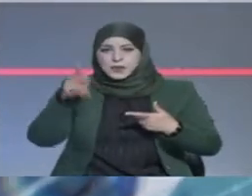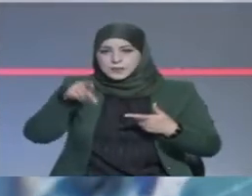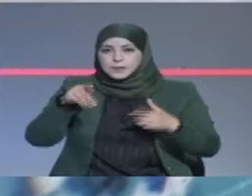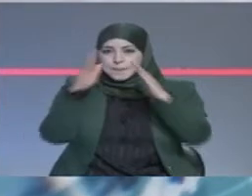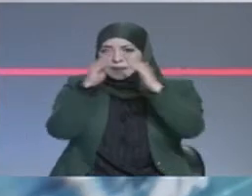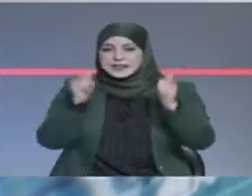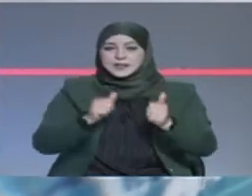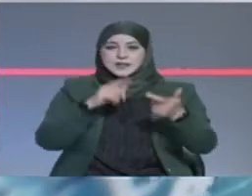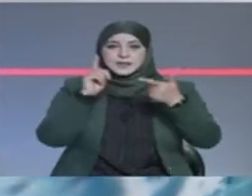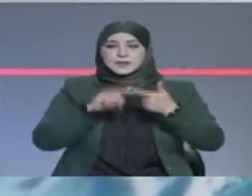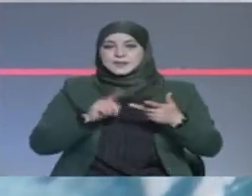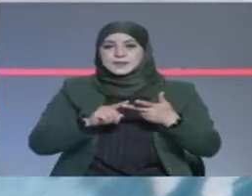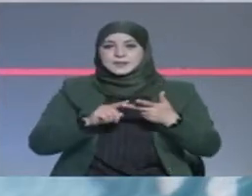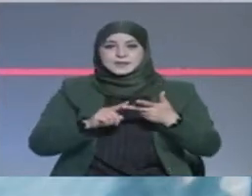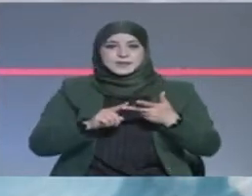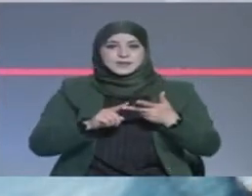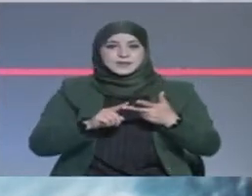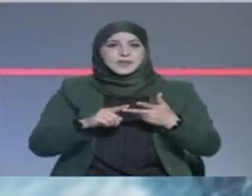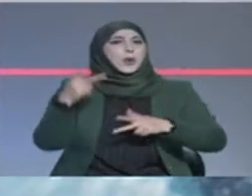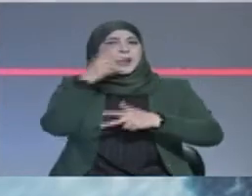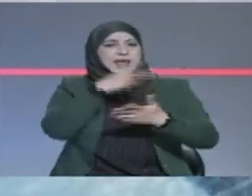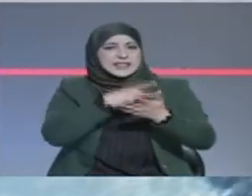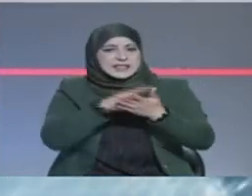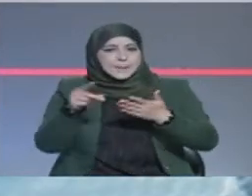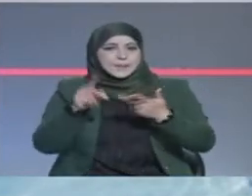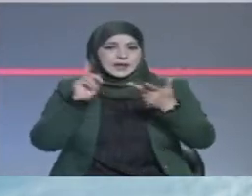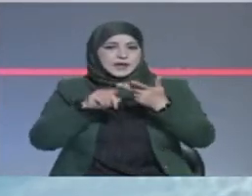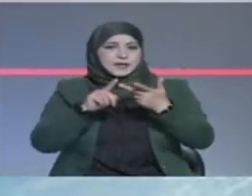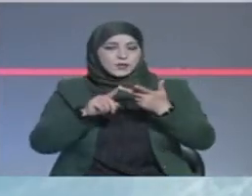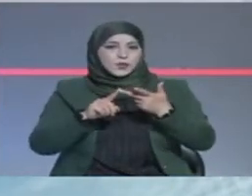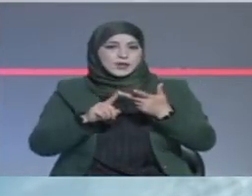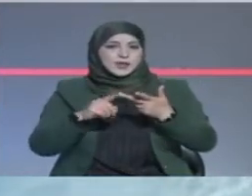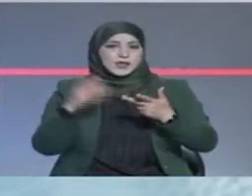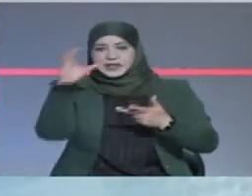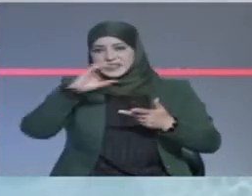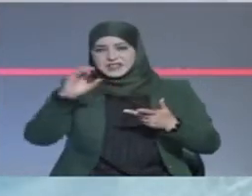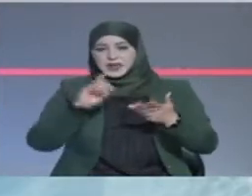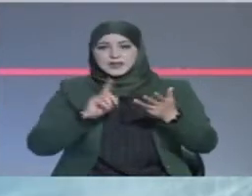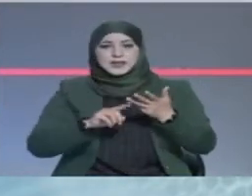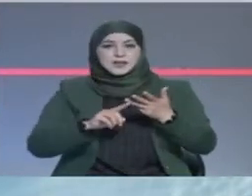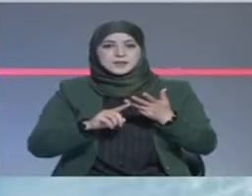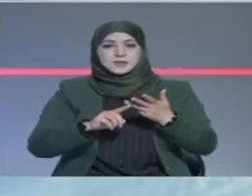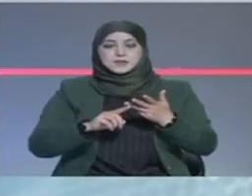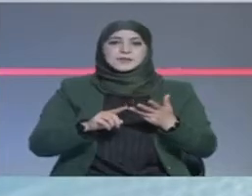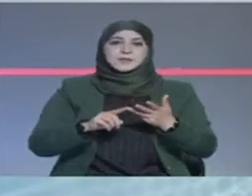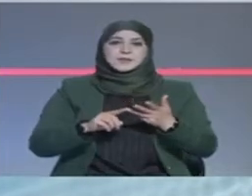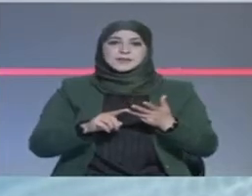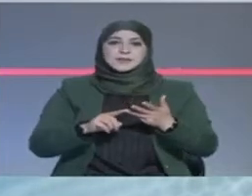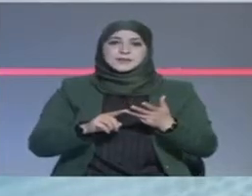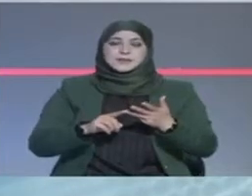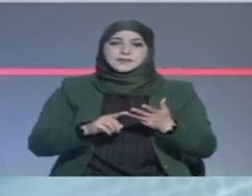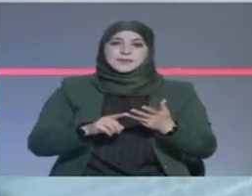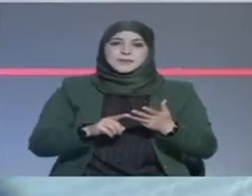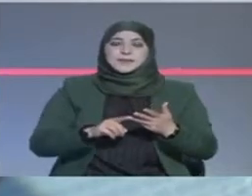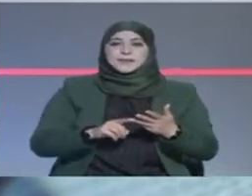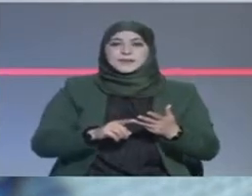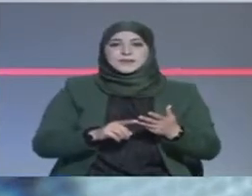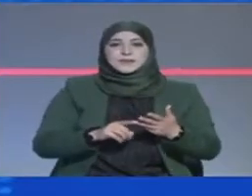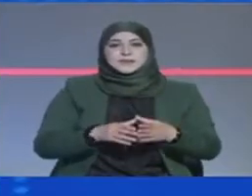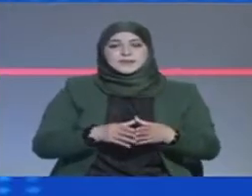المصرية وانكناة الزنبية ونمونغو التنزانية وبرميرو دي اوغوستو والانجوليا